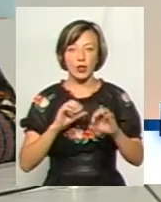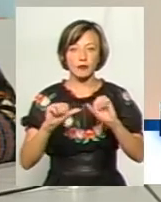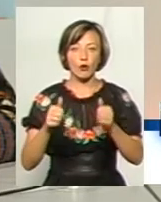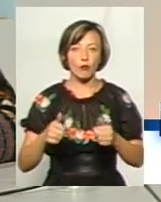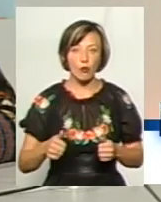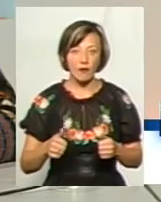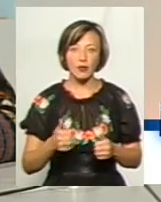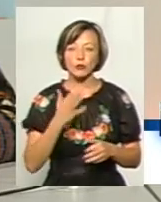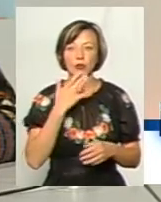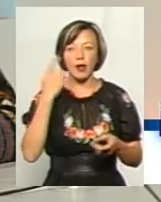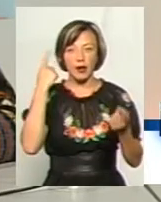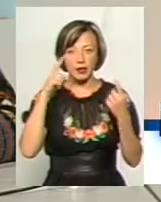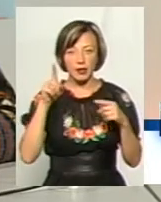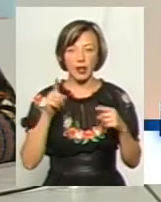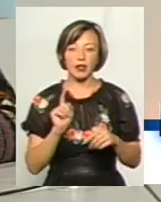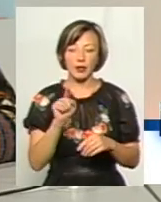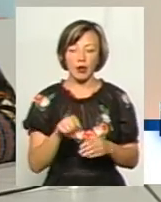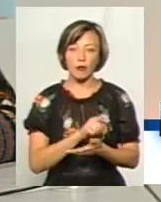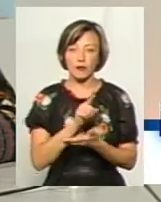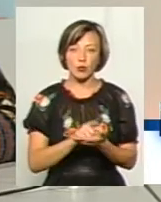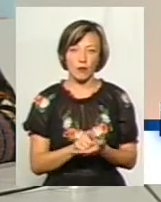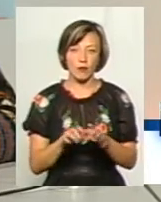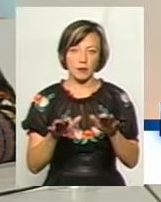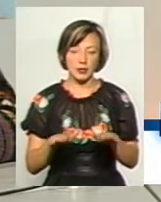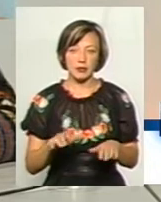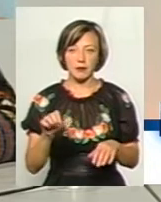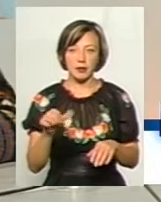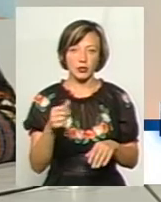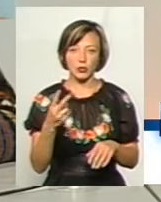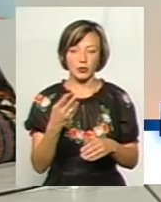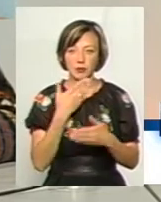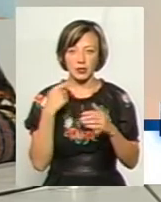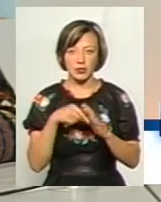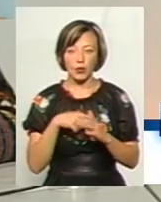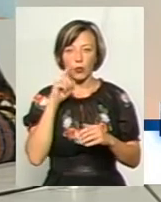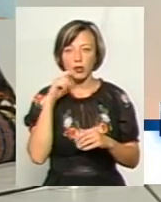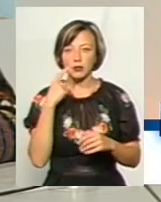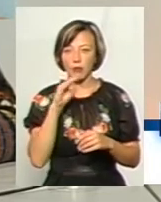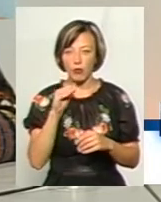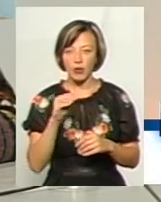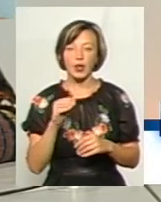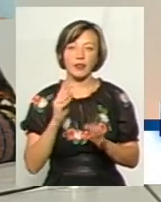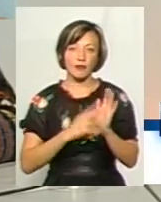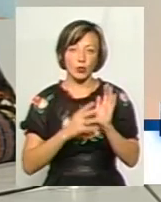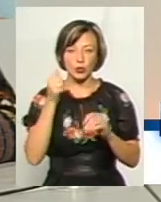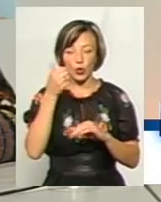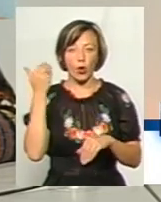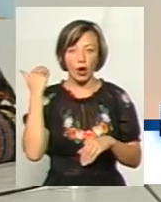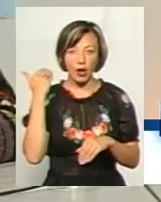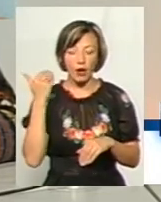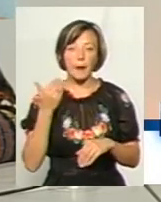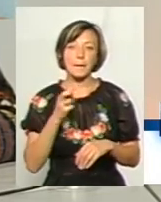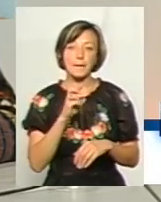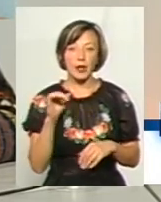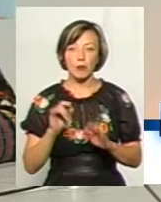національна ідея, а в ній обов'язково буде місце, мабуть, перше чи другое, немає значення, українській мові, тоді, в 90-х роках, то ми,